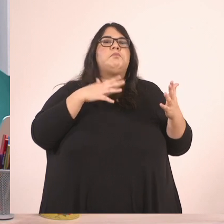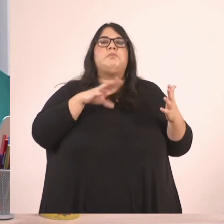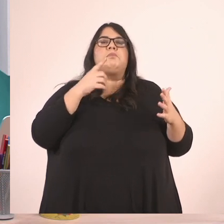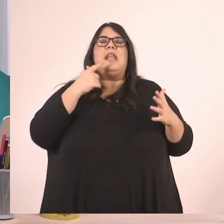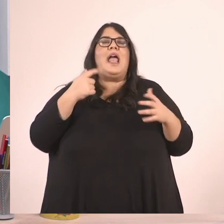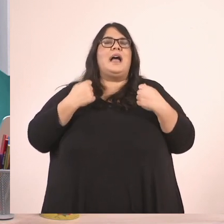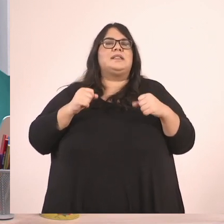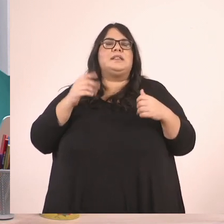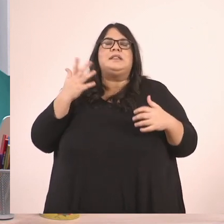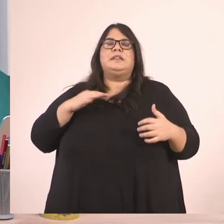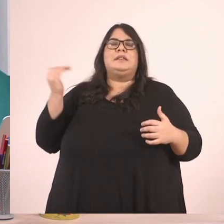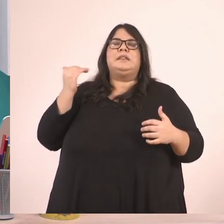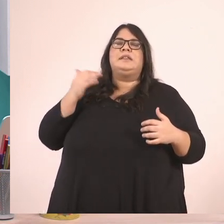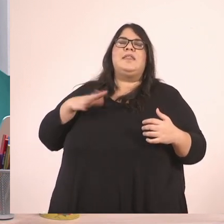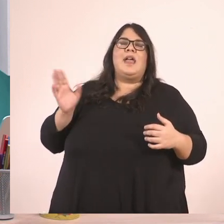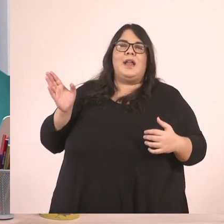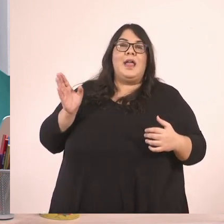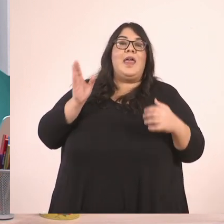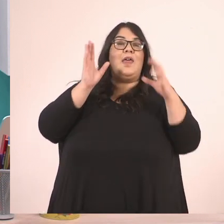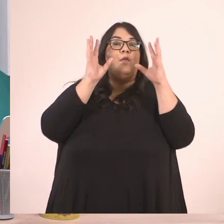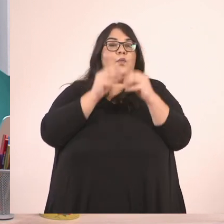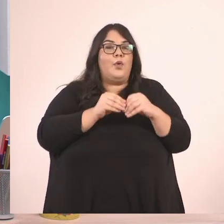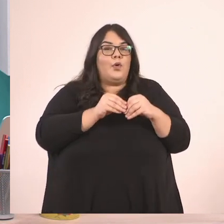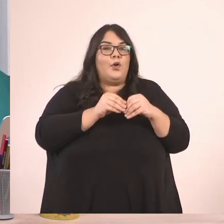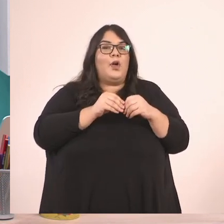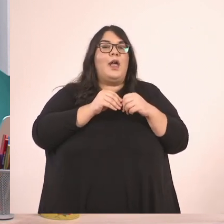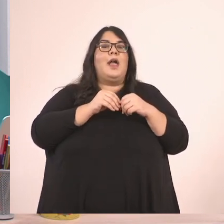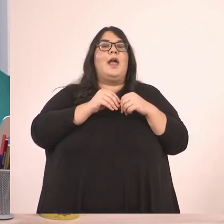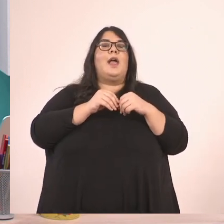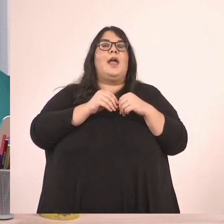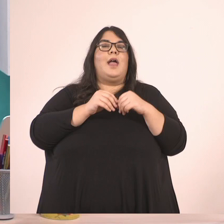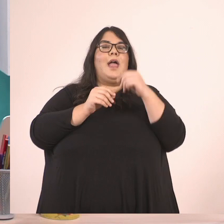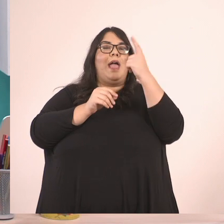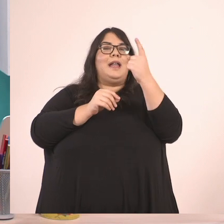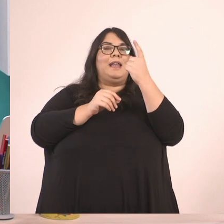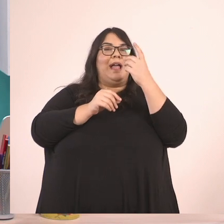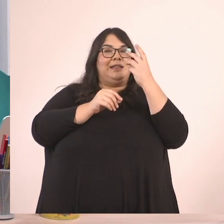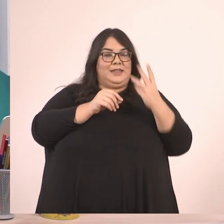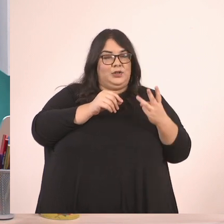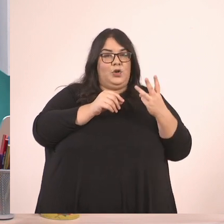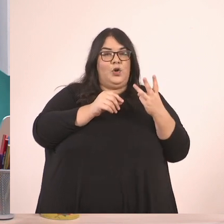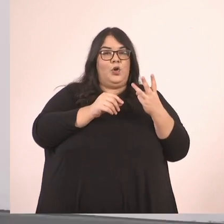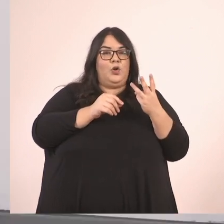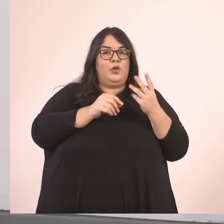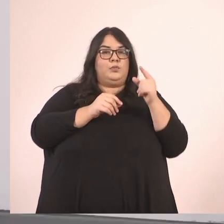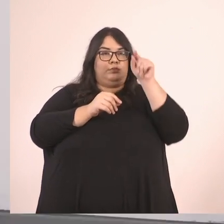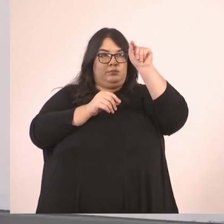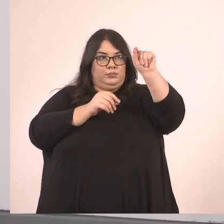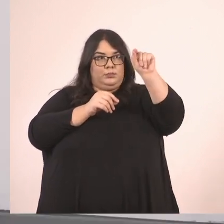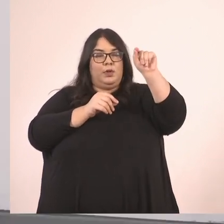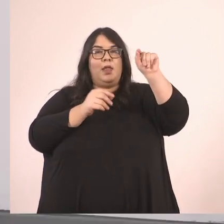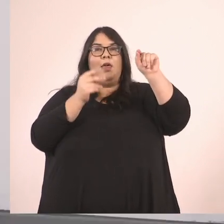να τοποθετήσουμε να βρούμε ένα κλάσμα μεταξύ του 1 τρίτου και του 2 τρίτα. Ωραία. Το 1 τρίτο είναι εδώ